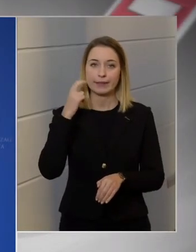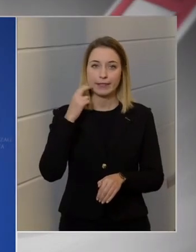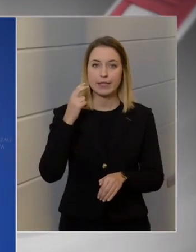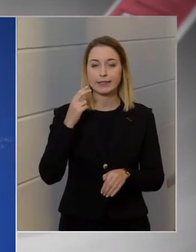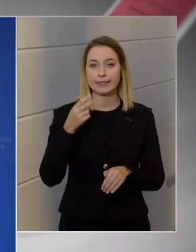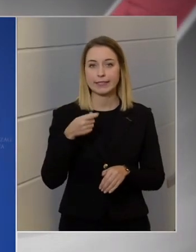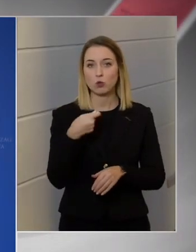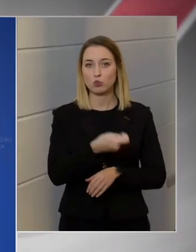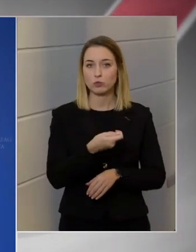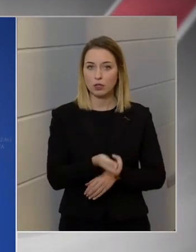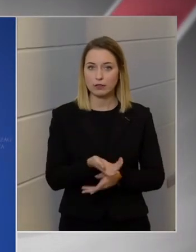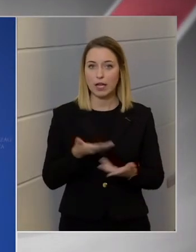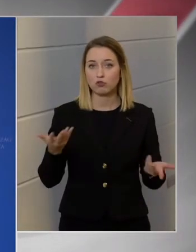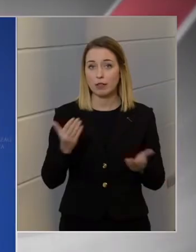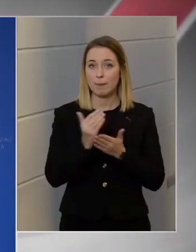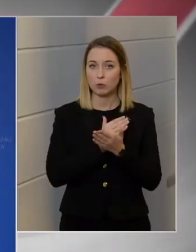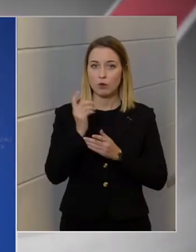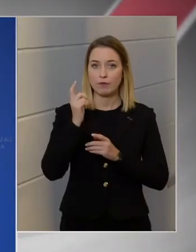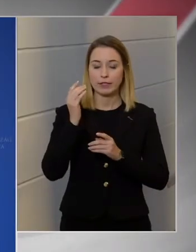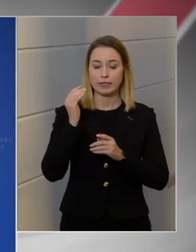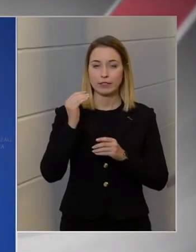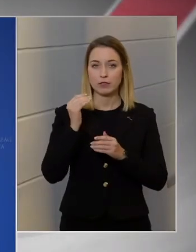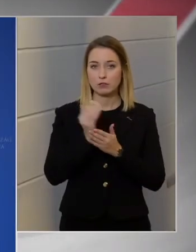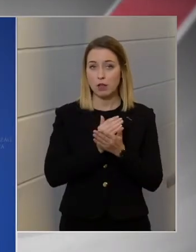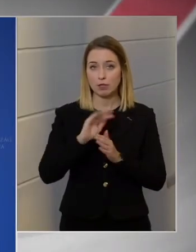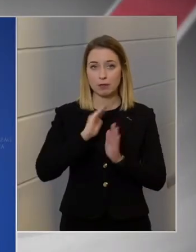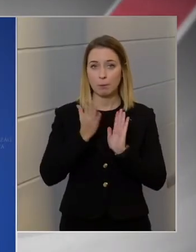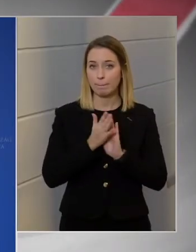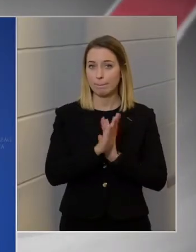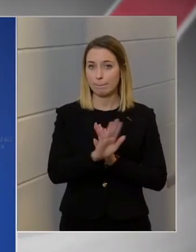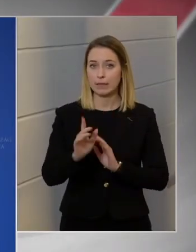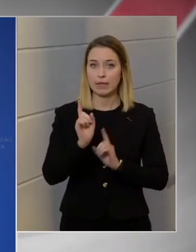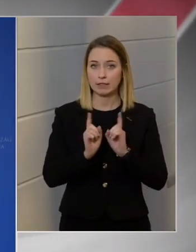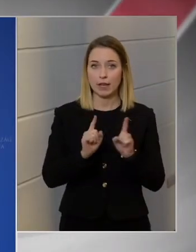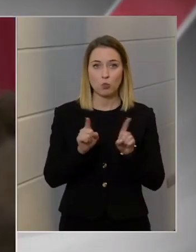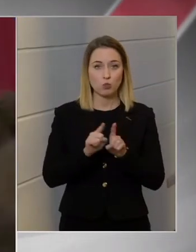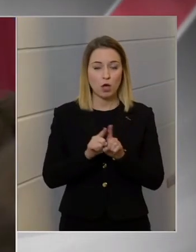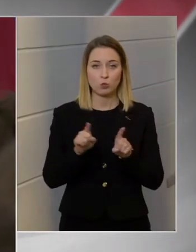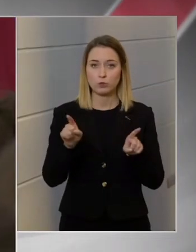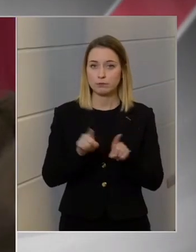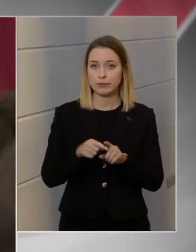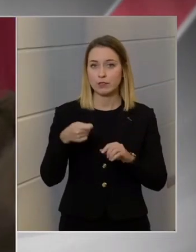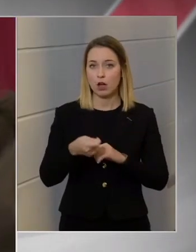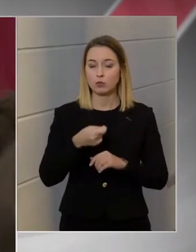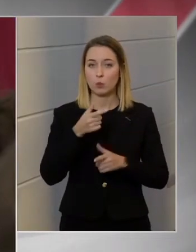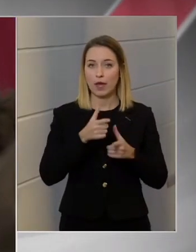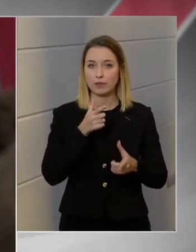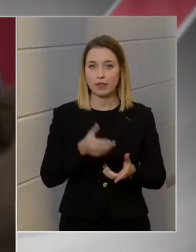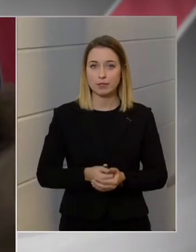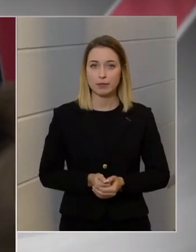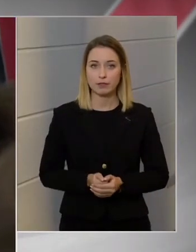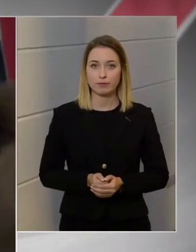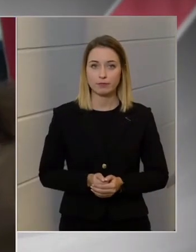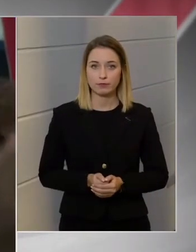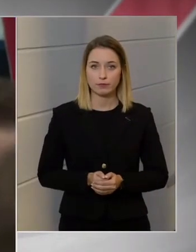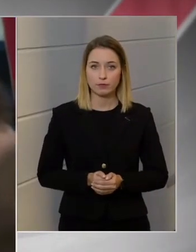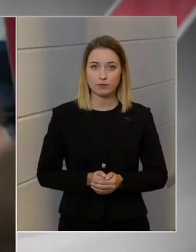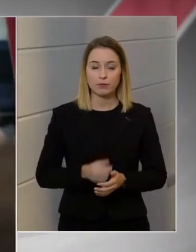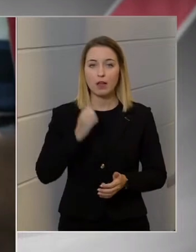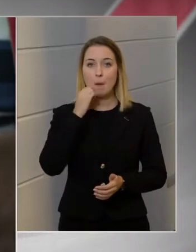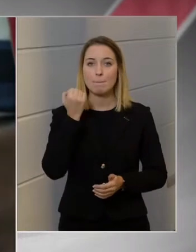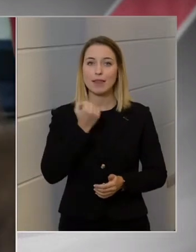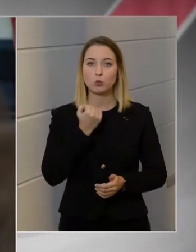juttatás, hanem egy olyan törvény szabály mindenkinek jár. Ugyanúgy, mint egy adókedvezmény. Az utolsó kérdésem pedig a meddőségi